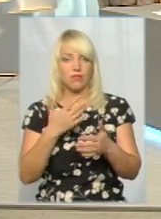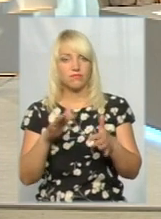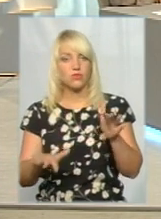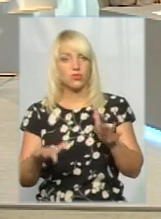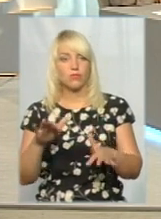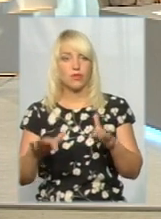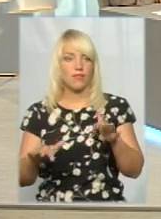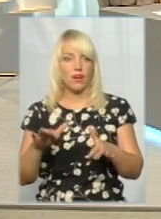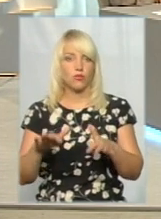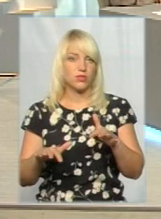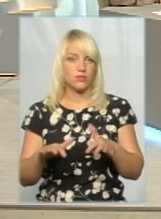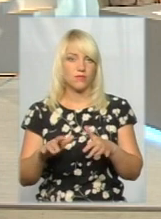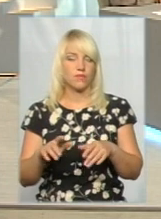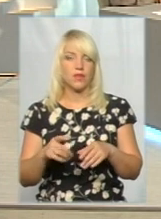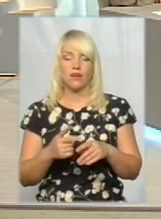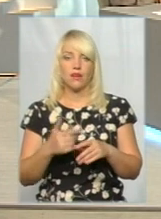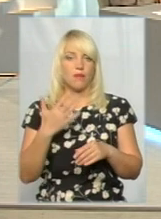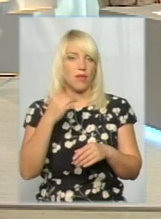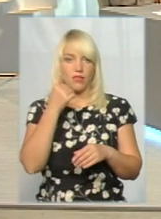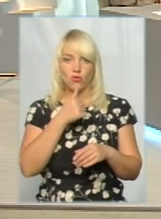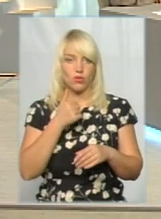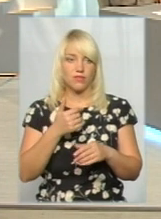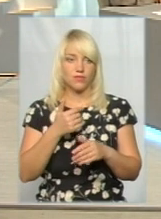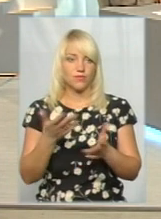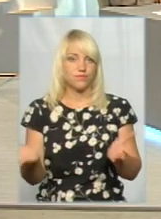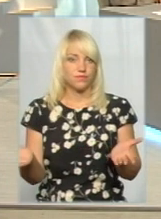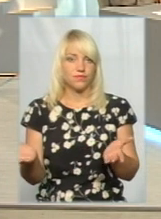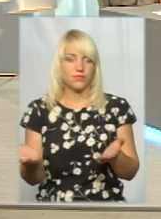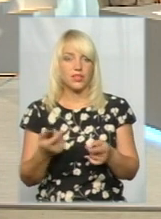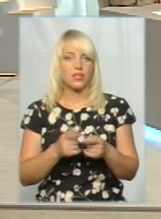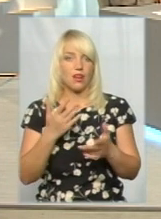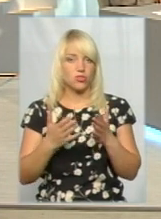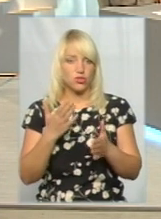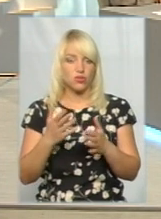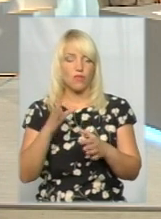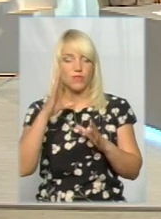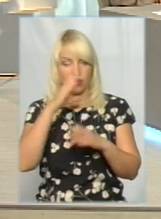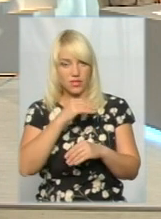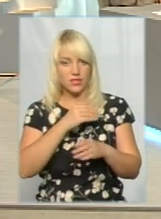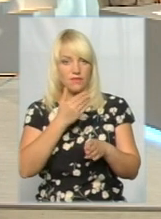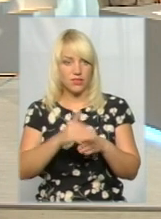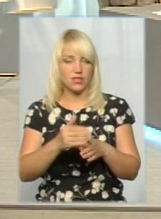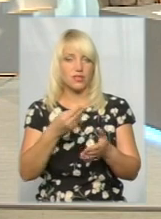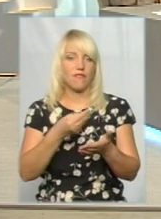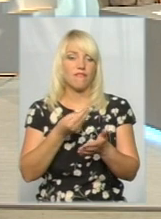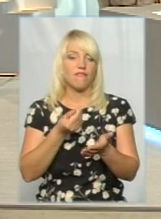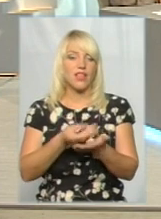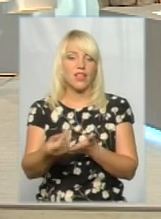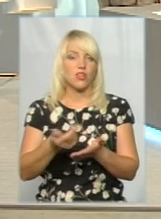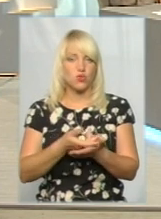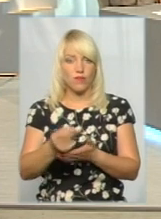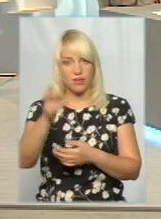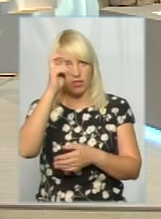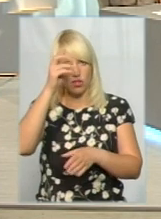це буде реальним. П'ять років – це нереальний срок? Якщо вдасться виділити фінансування з державного бюджету,